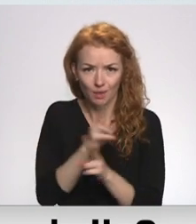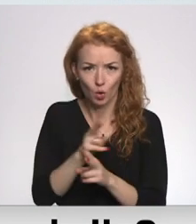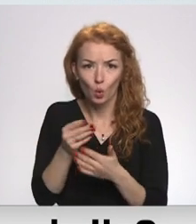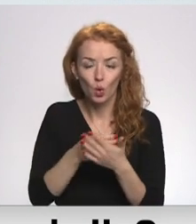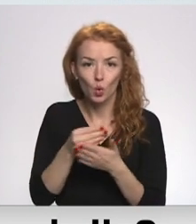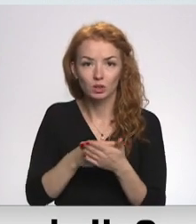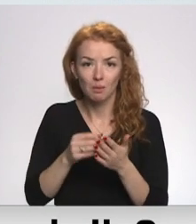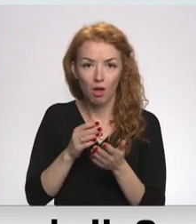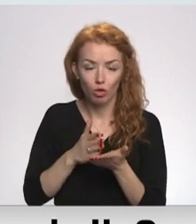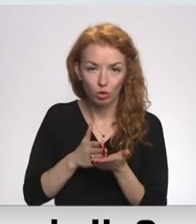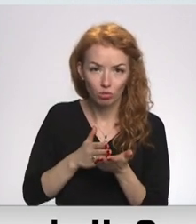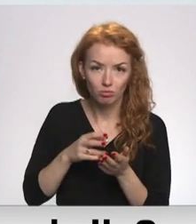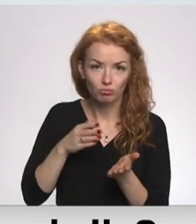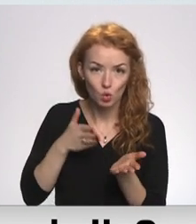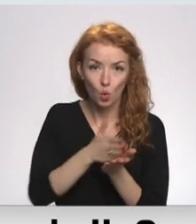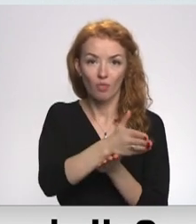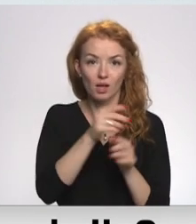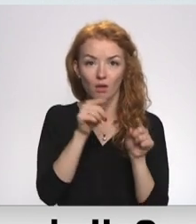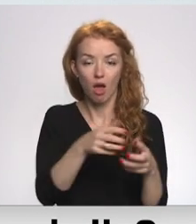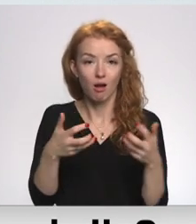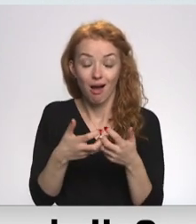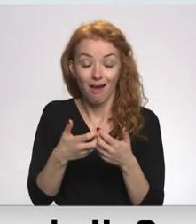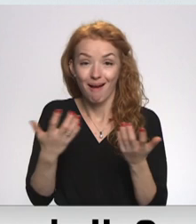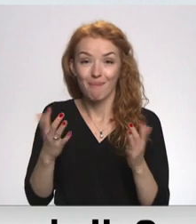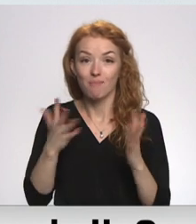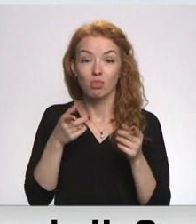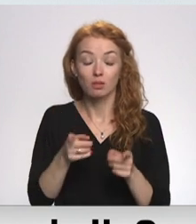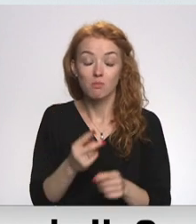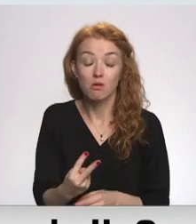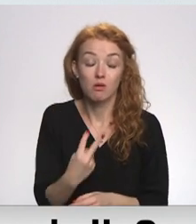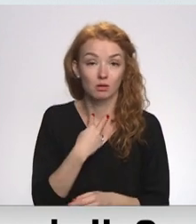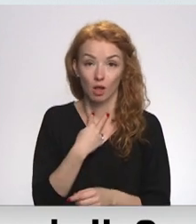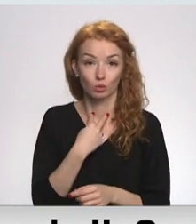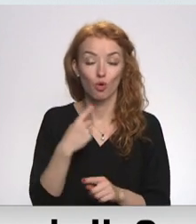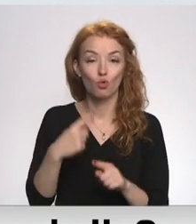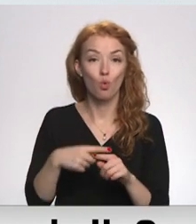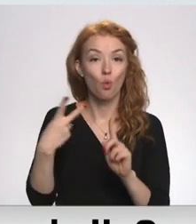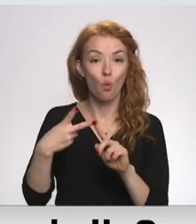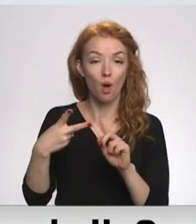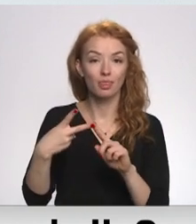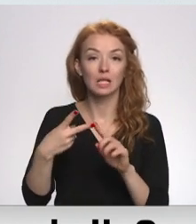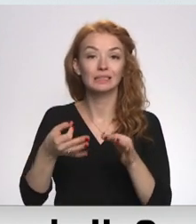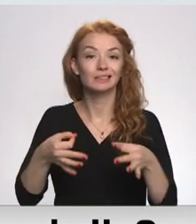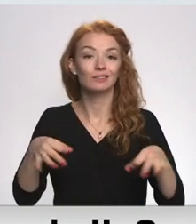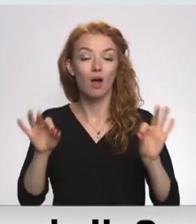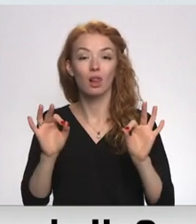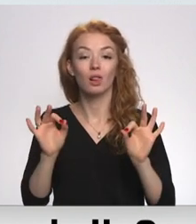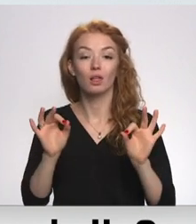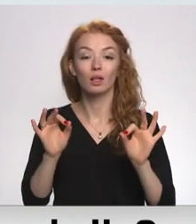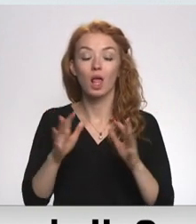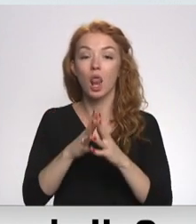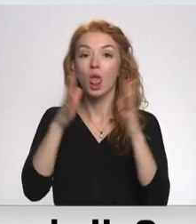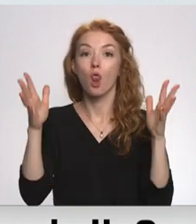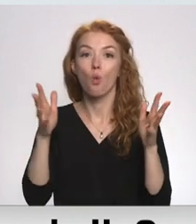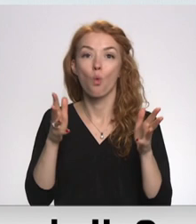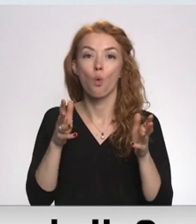ko nozīmē doties šajā karā. Tas ir, protams, pārsteidzoši. Otra lieta, kas ir svarīgi, ka lielu